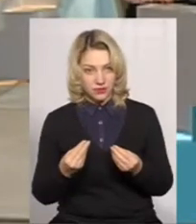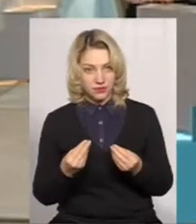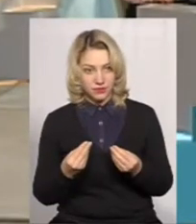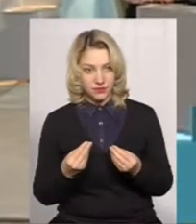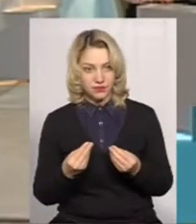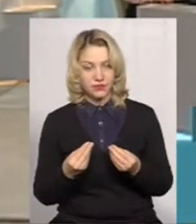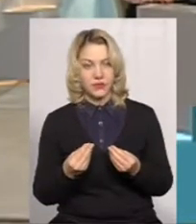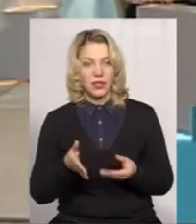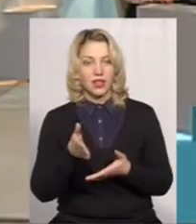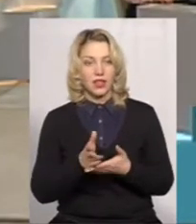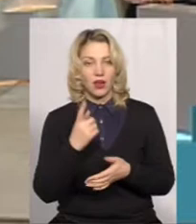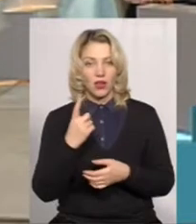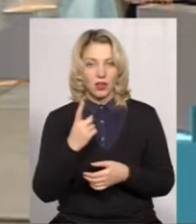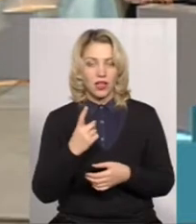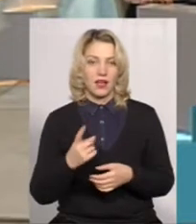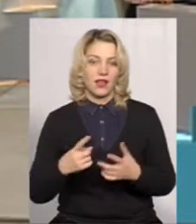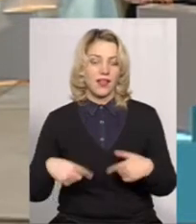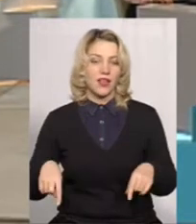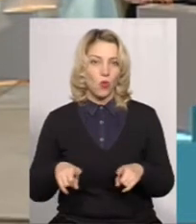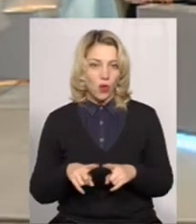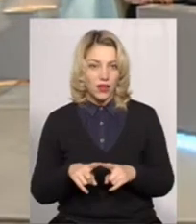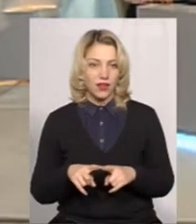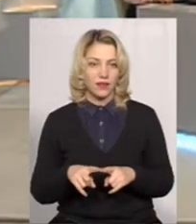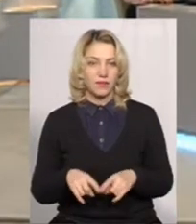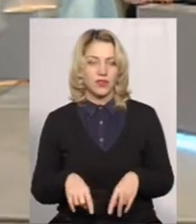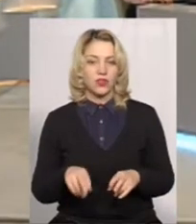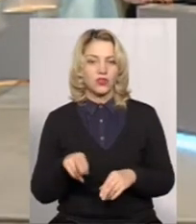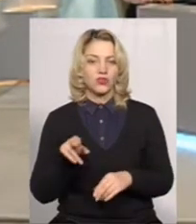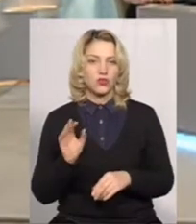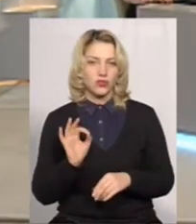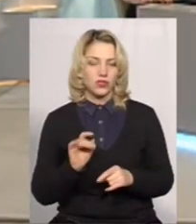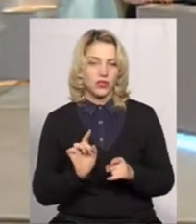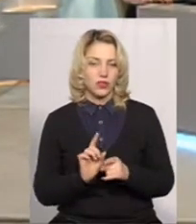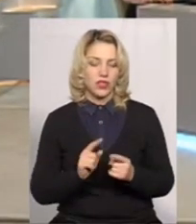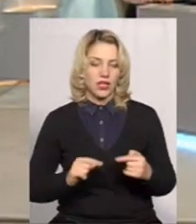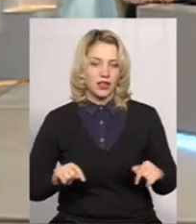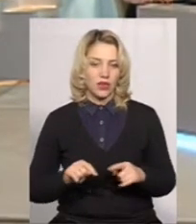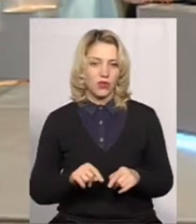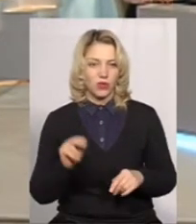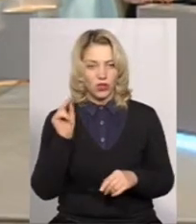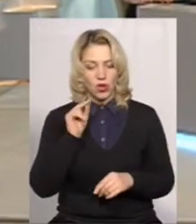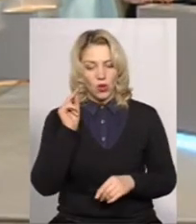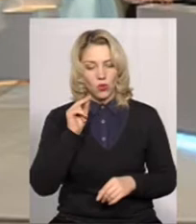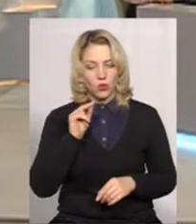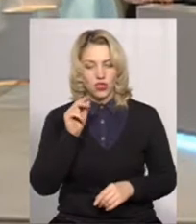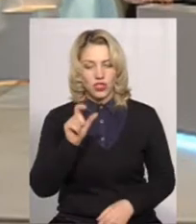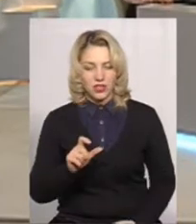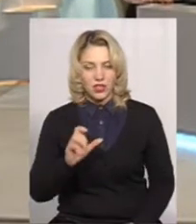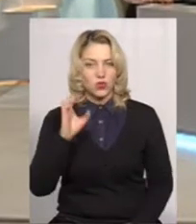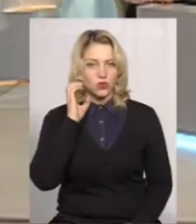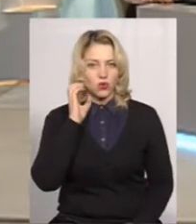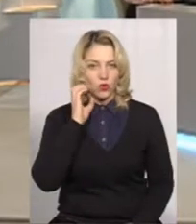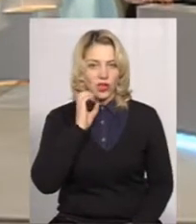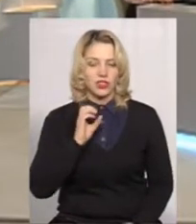Ще є одна категорія, от щодо такої категорії – учень, слухач, закладів